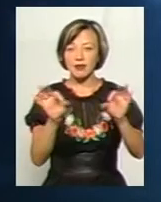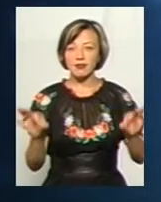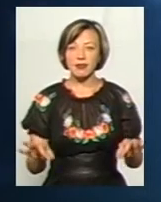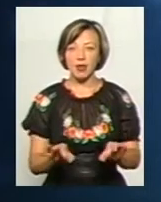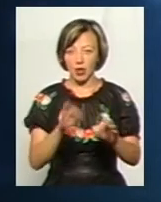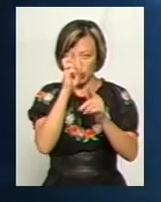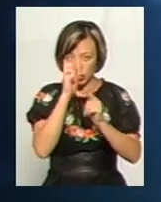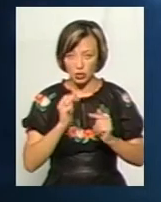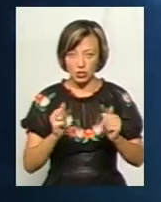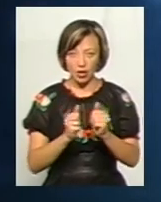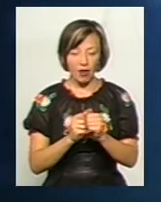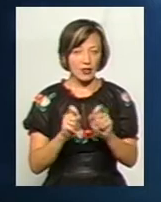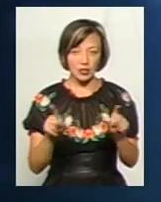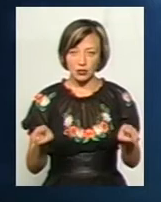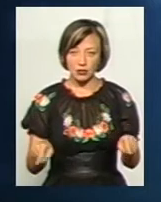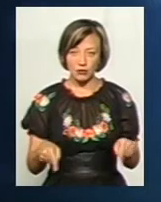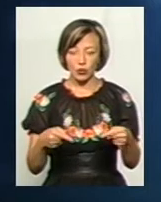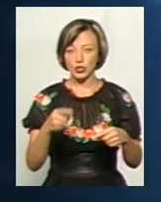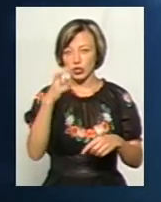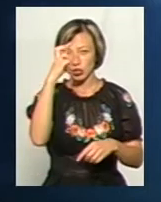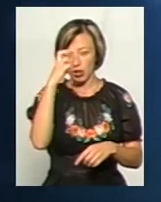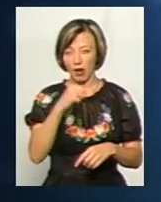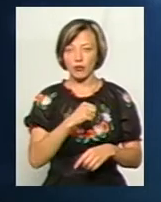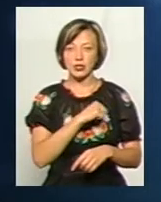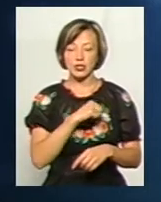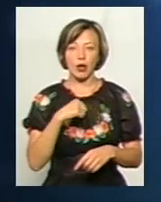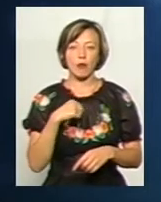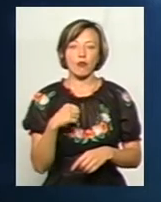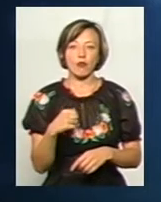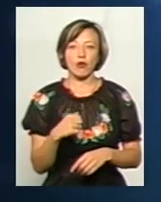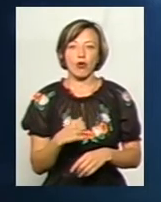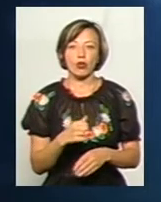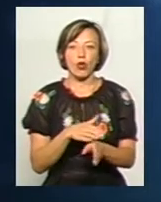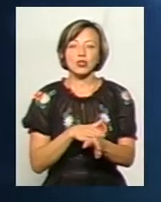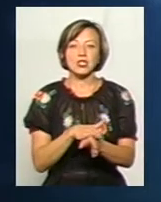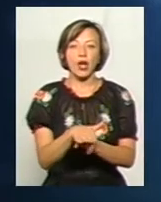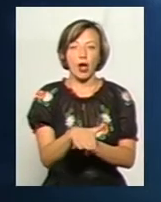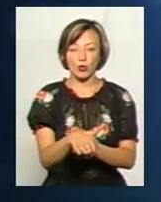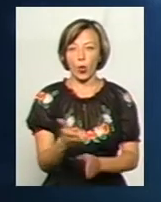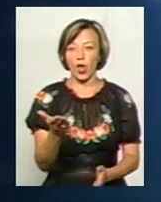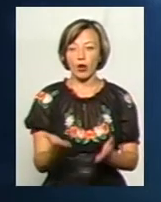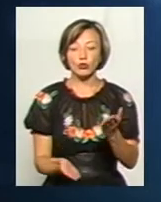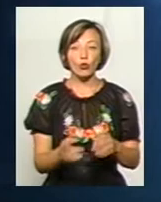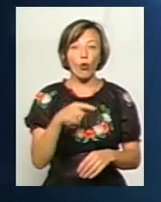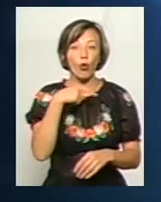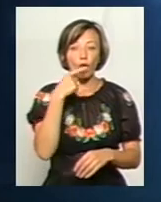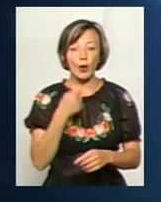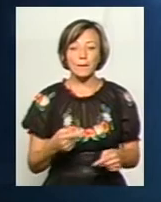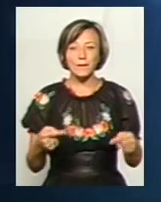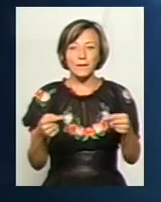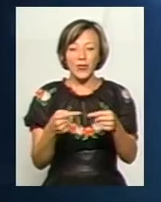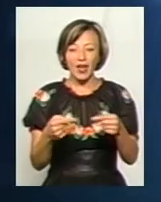державою самодостатньою. Тобто, якщо ми сьогодні говоримо про якісь певні прояви